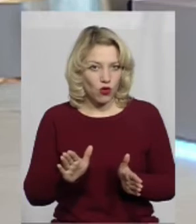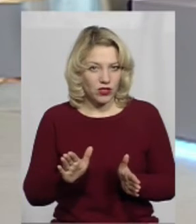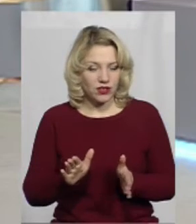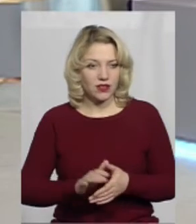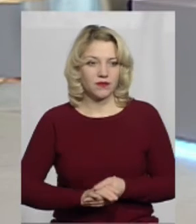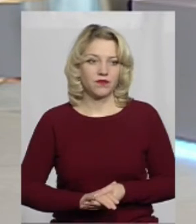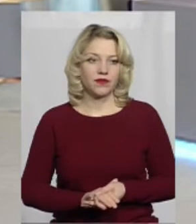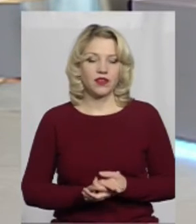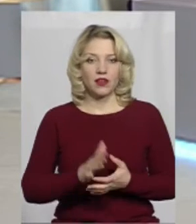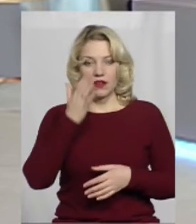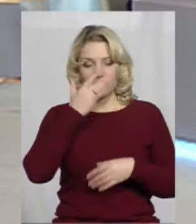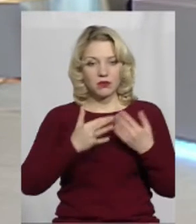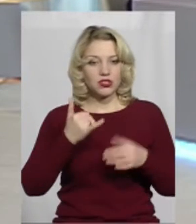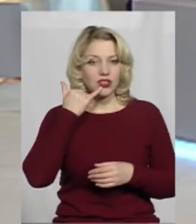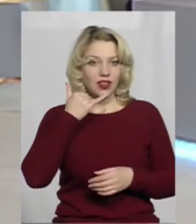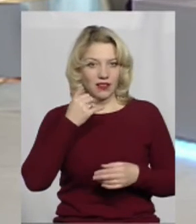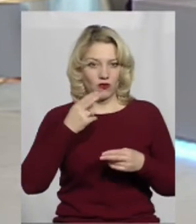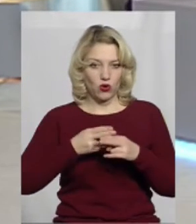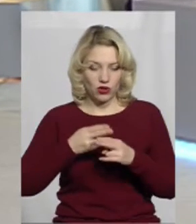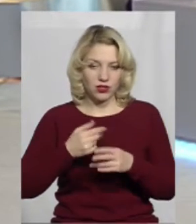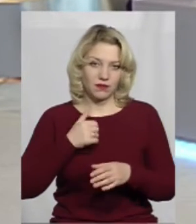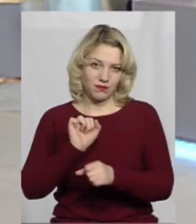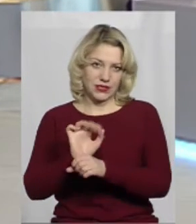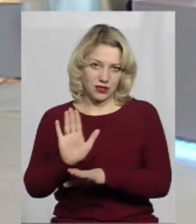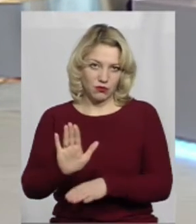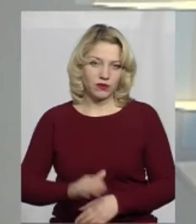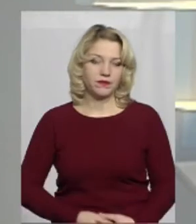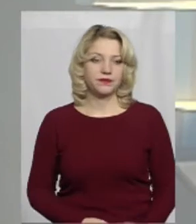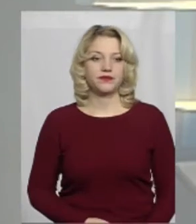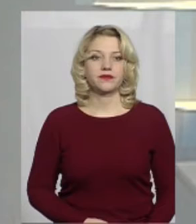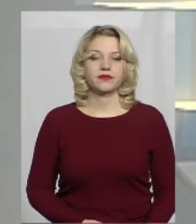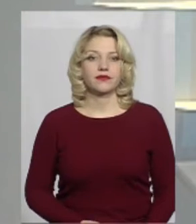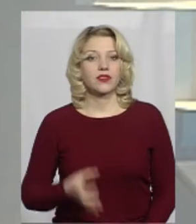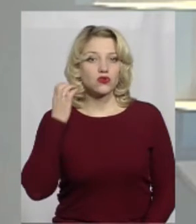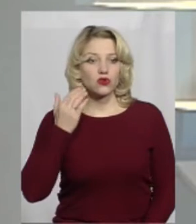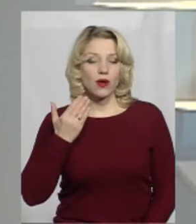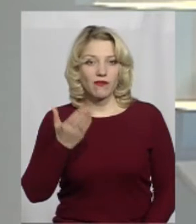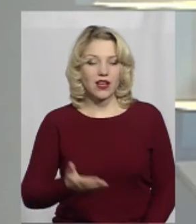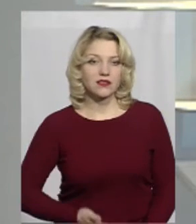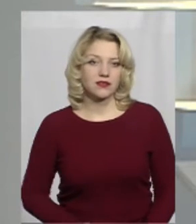зекономив. Добрий, я вас призупиню, бо маємо телефонний дзвінок, ще послухаємо. Добрий вечір, слухаємо вас.